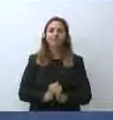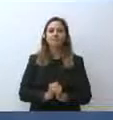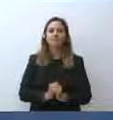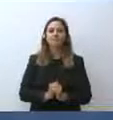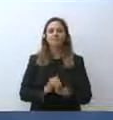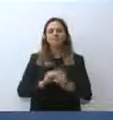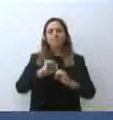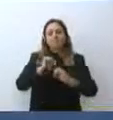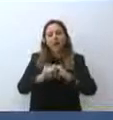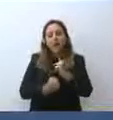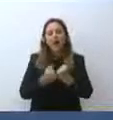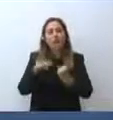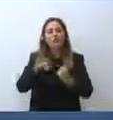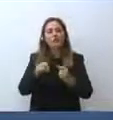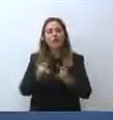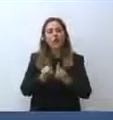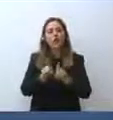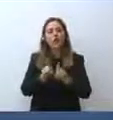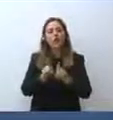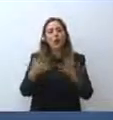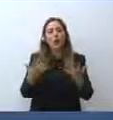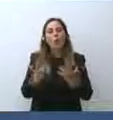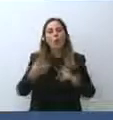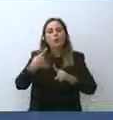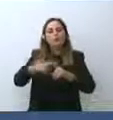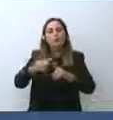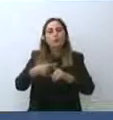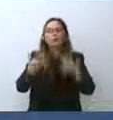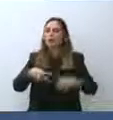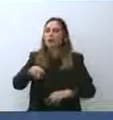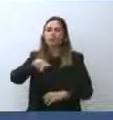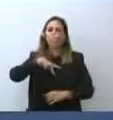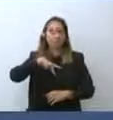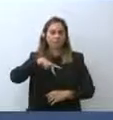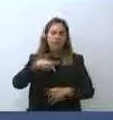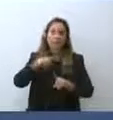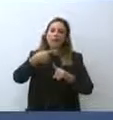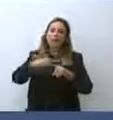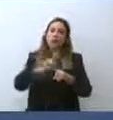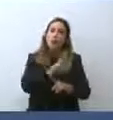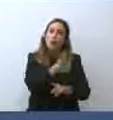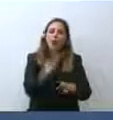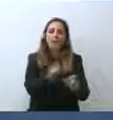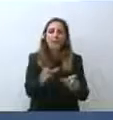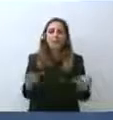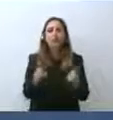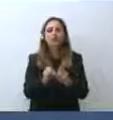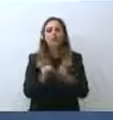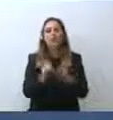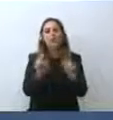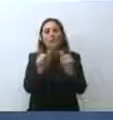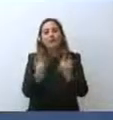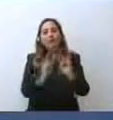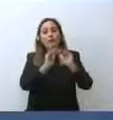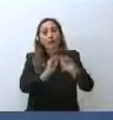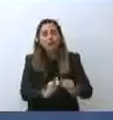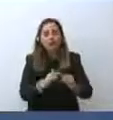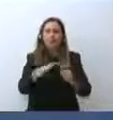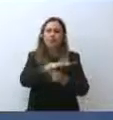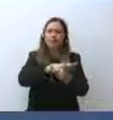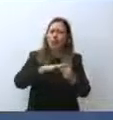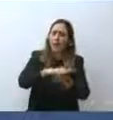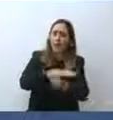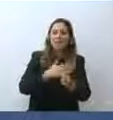Intanto è un atto verso se stessi, un atto anche di solidarietà verso gli altri, è un atto di protezione della propria famiglia,